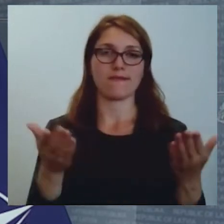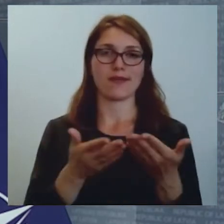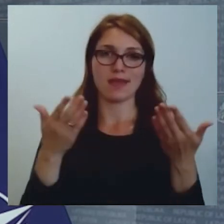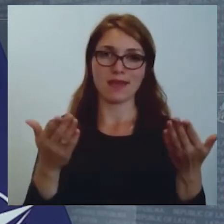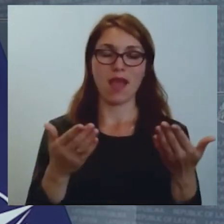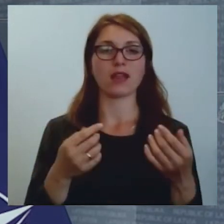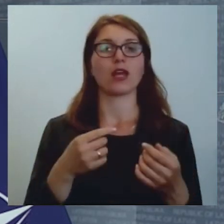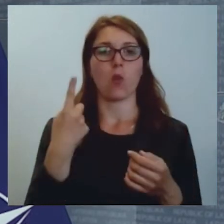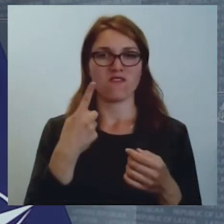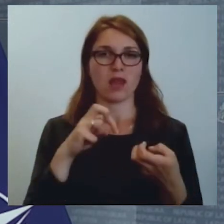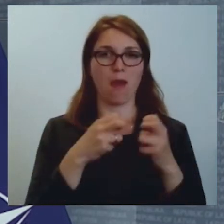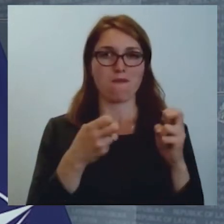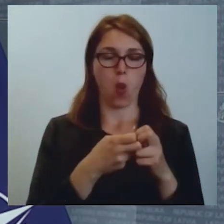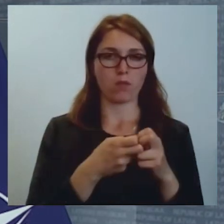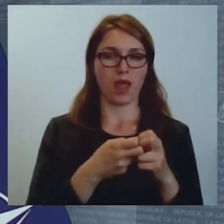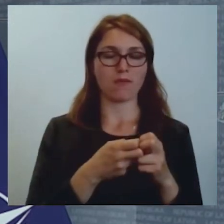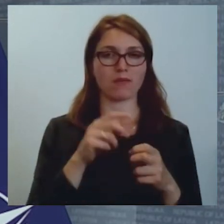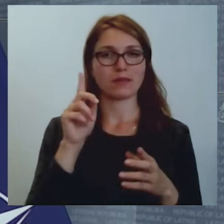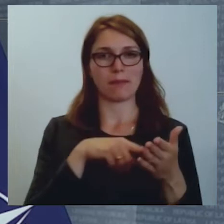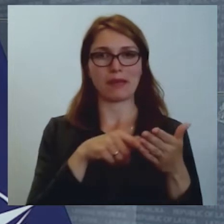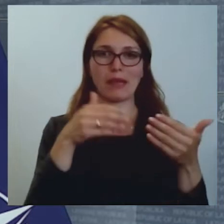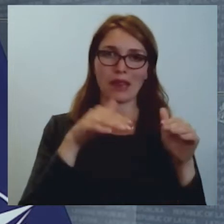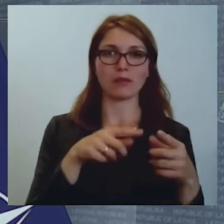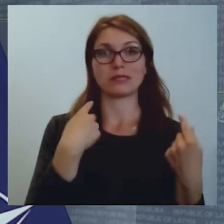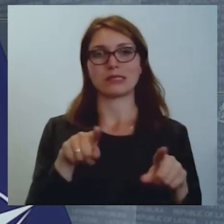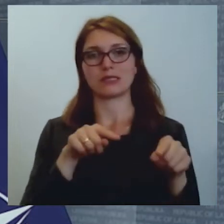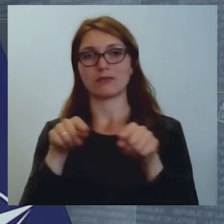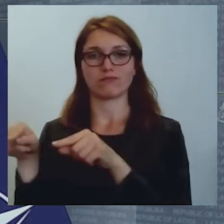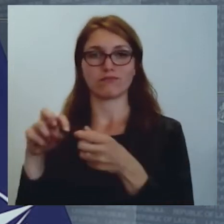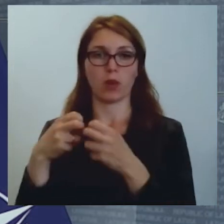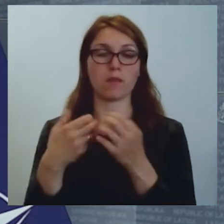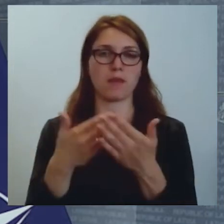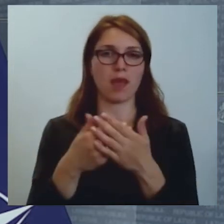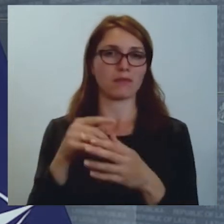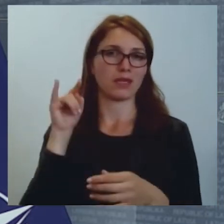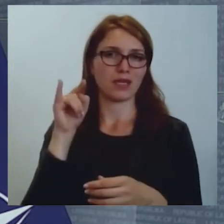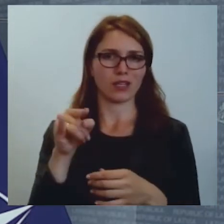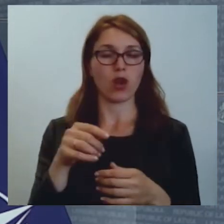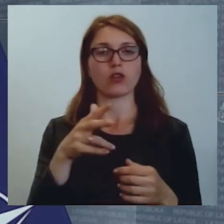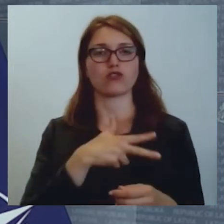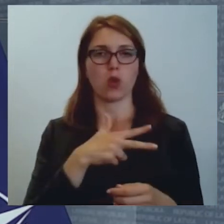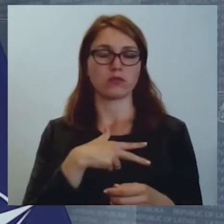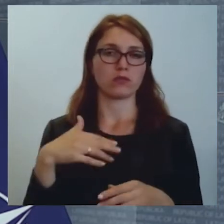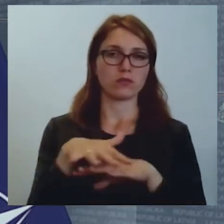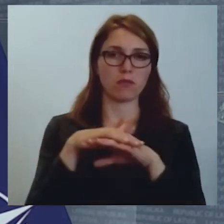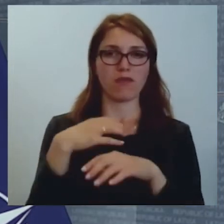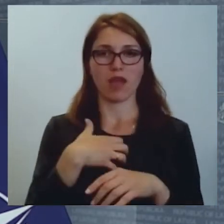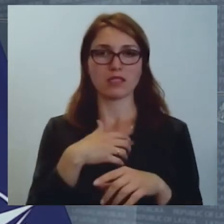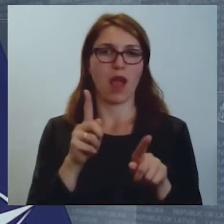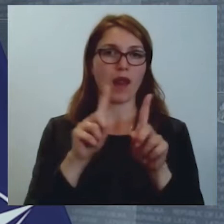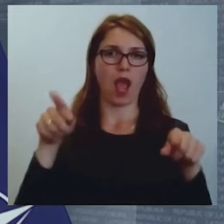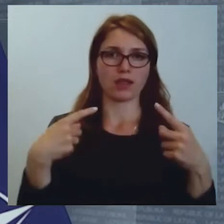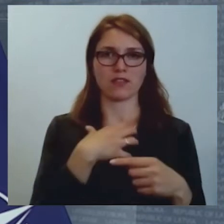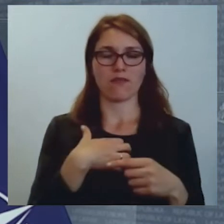viena grāvija otrā. Piemēram, ignorēt sociālās vajadzības un attīstības vajadzības vispār, un